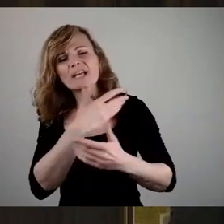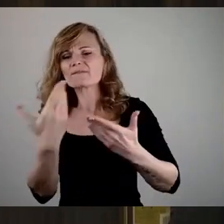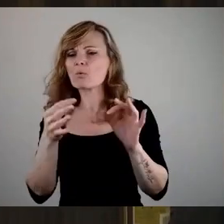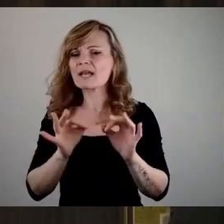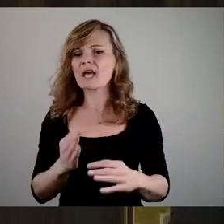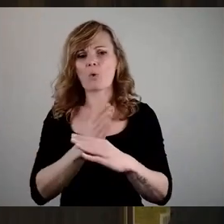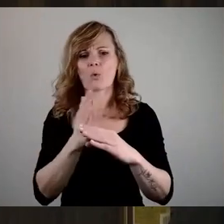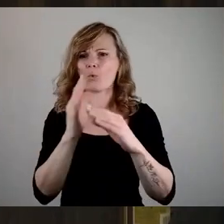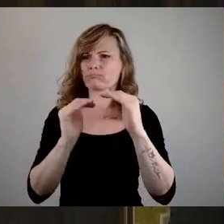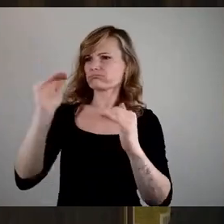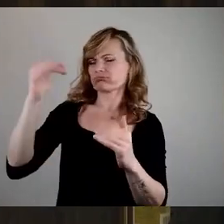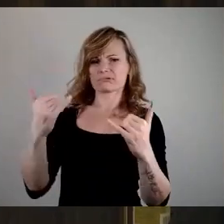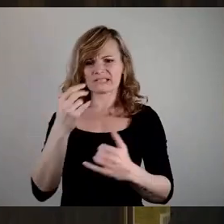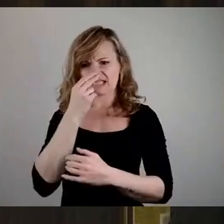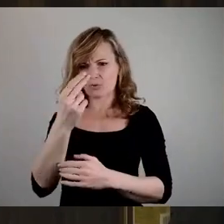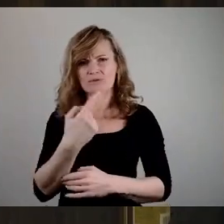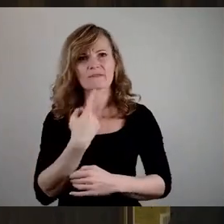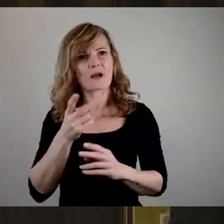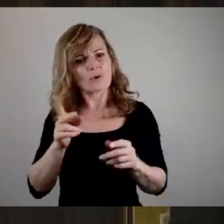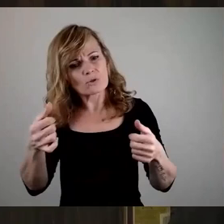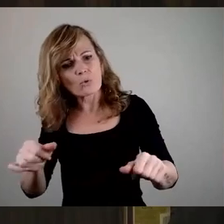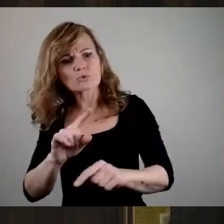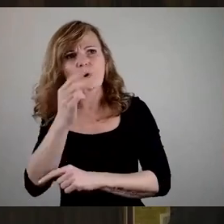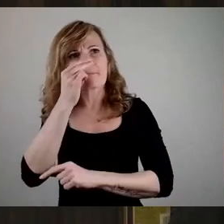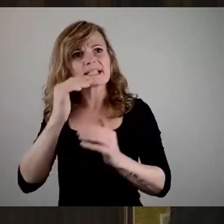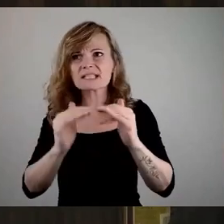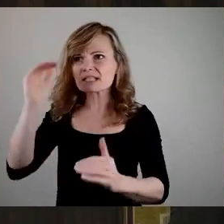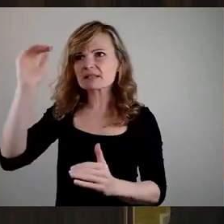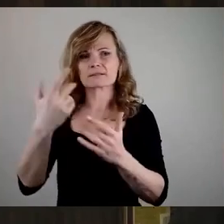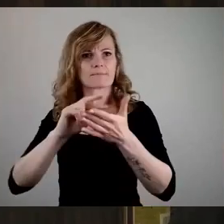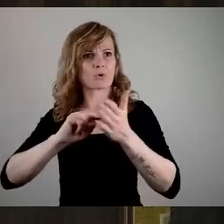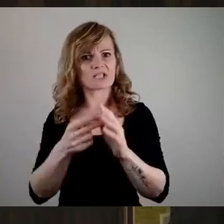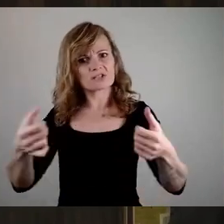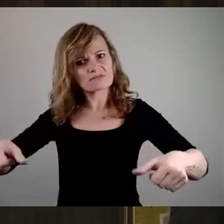angekommen sind, damit man nämlich auch den Druck nochmal sieht, der hier politisch nötig ist.